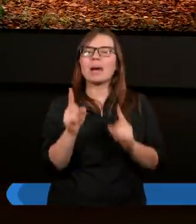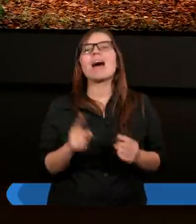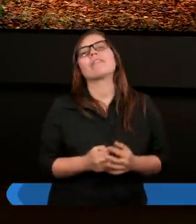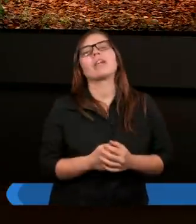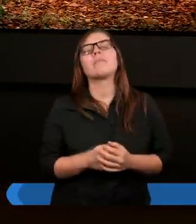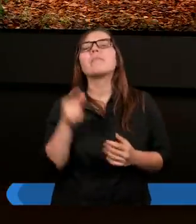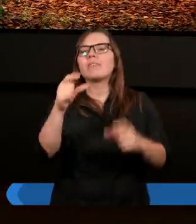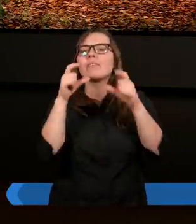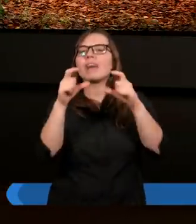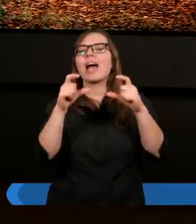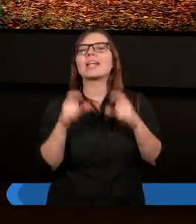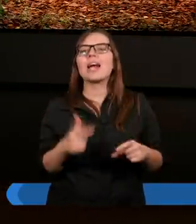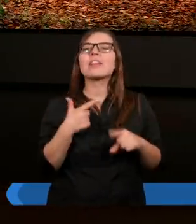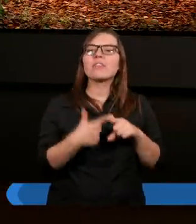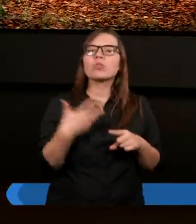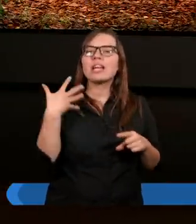Werset 25